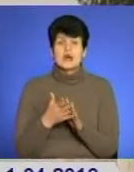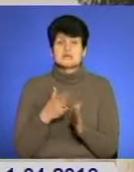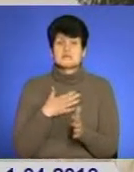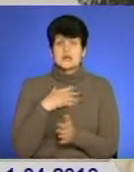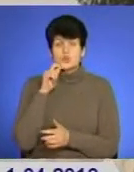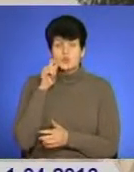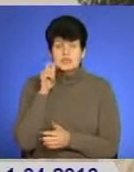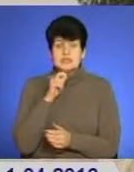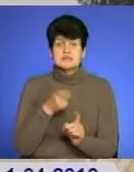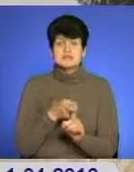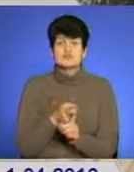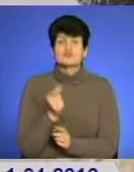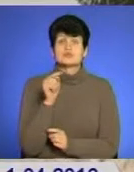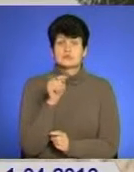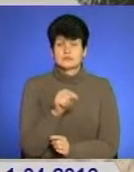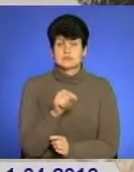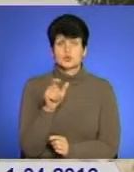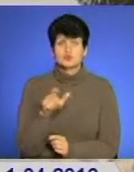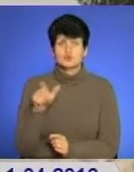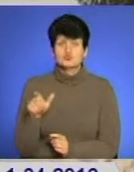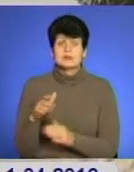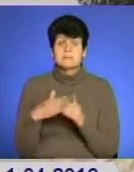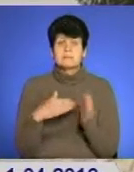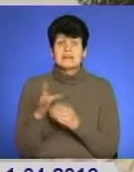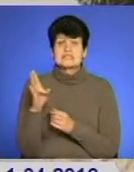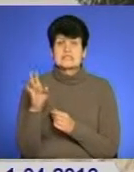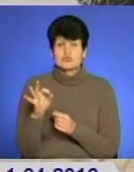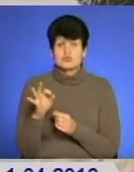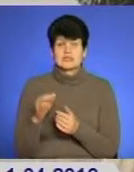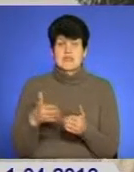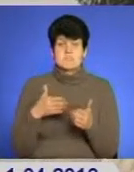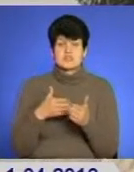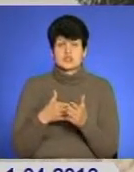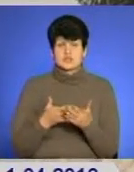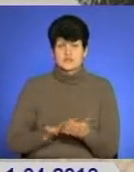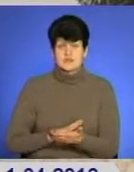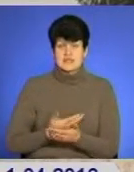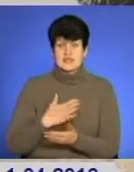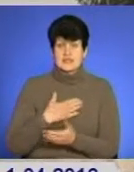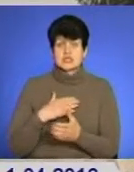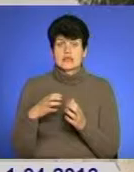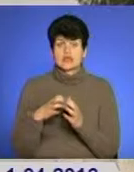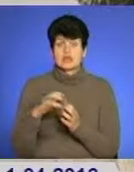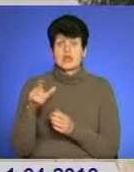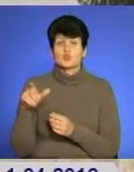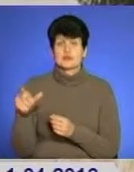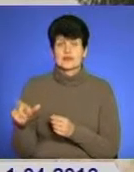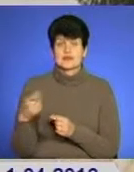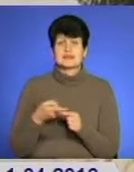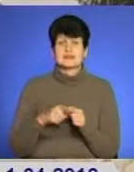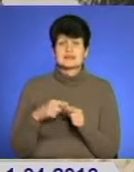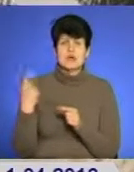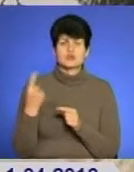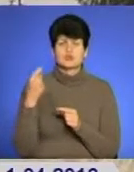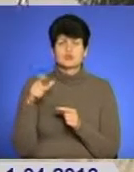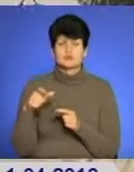і в зв'язку з тим люди практично на межі виживання. Наша категорія людей – це є одинокі люди